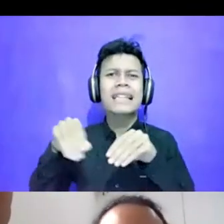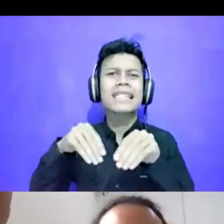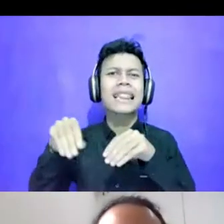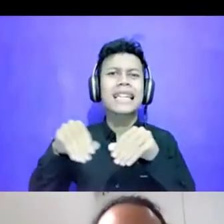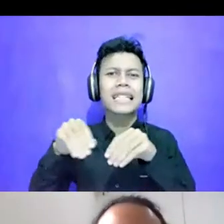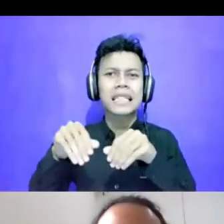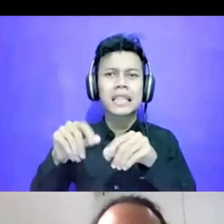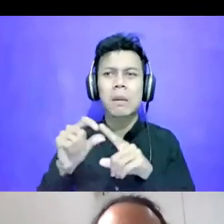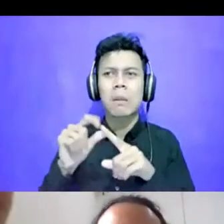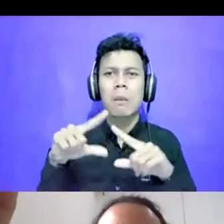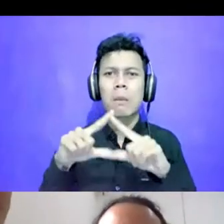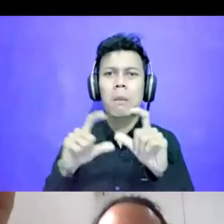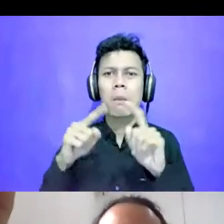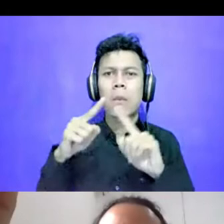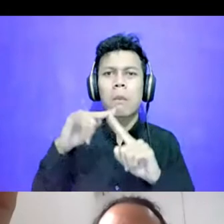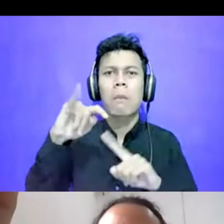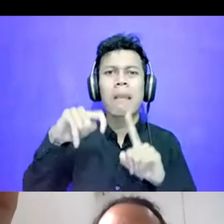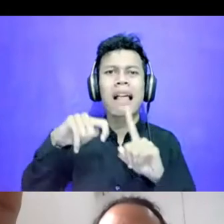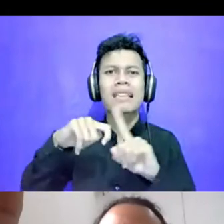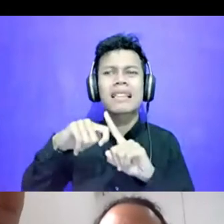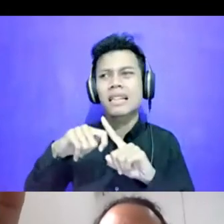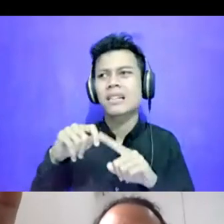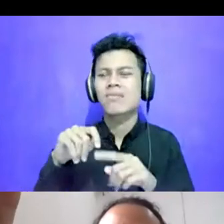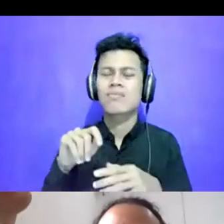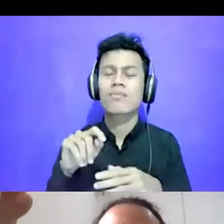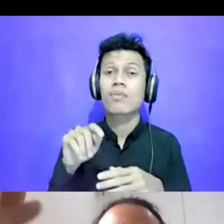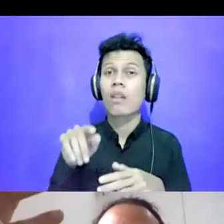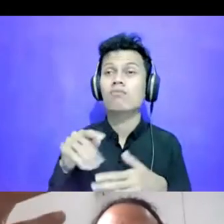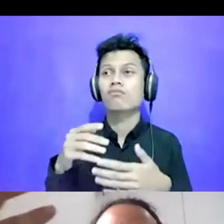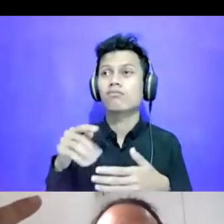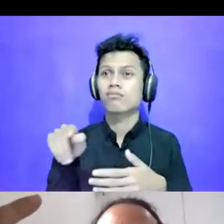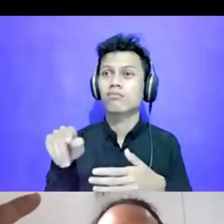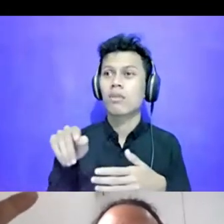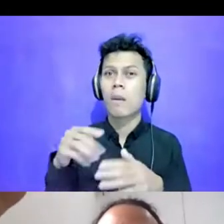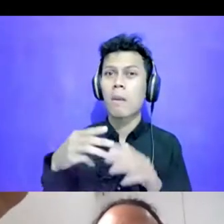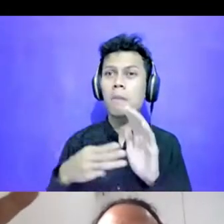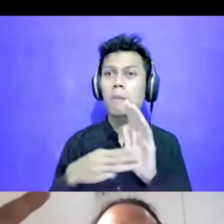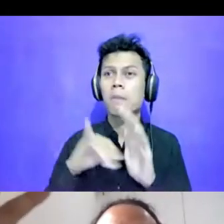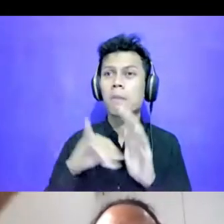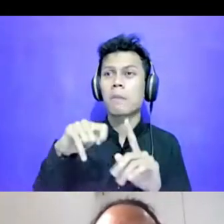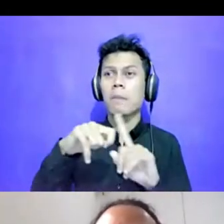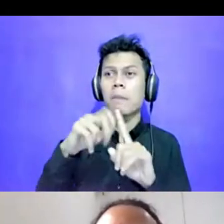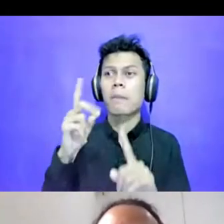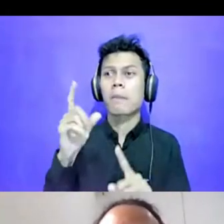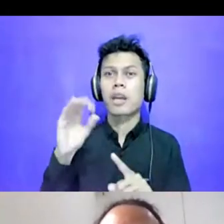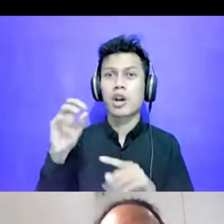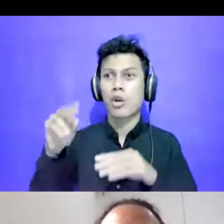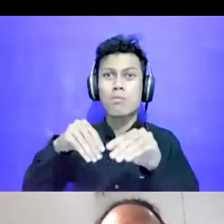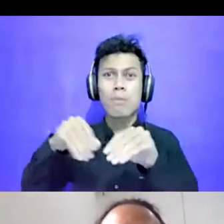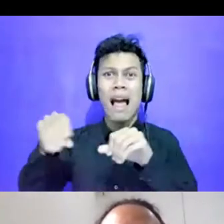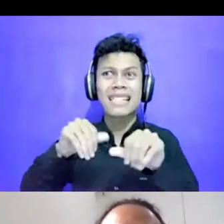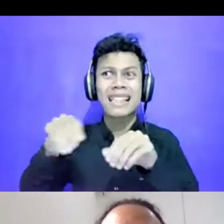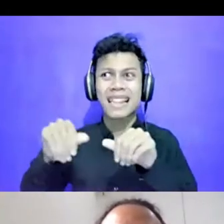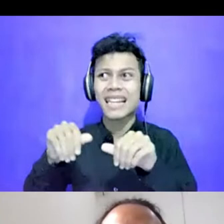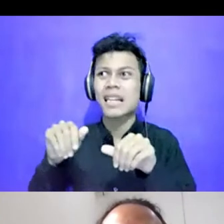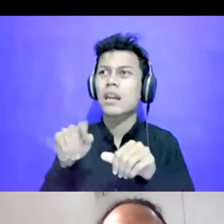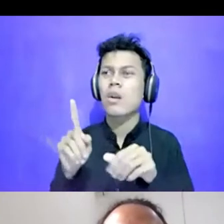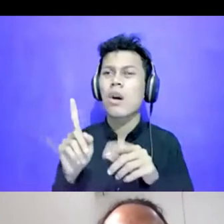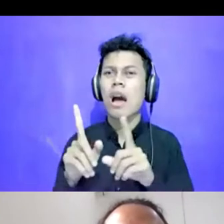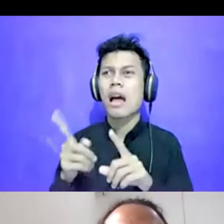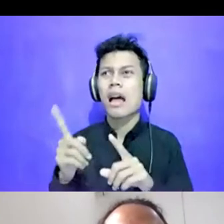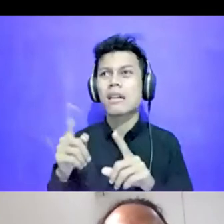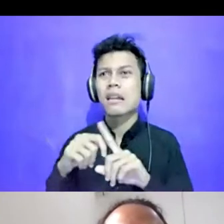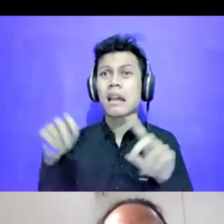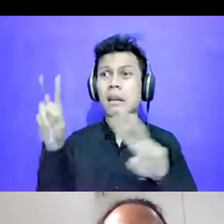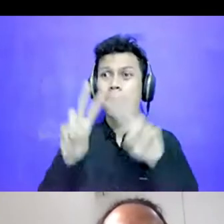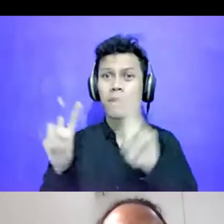Sampah Plastik Ini Apa Namanya Yang Kemudian Mikroplastik Ini Yang Kita Temukan Juga Ada Dari